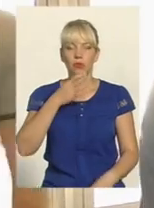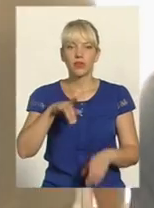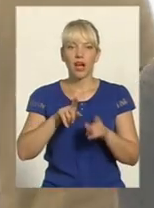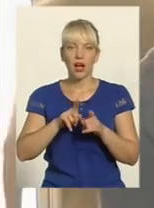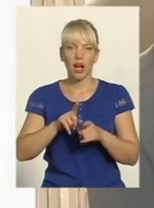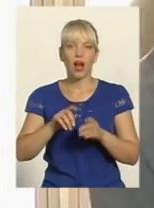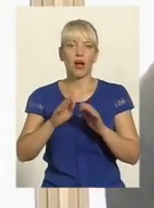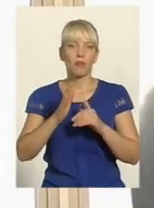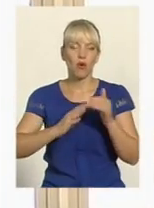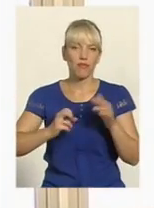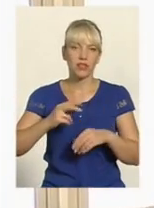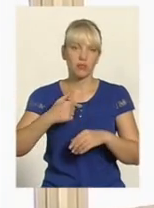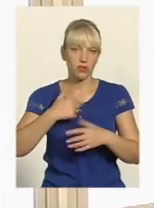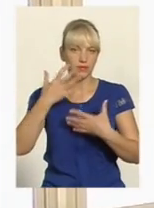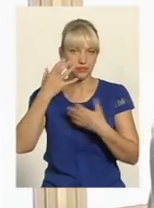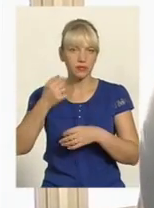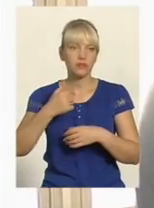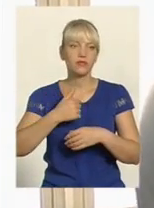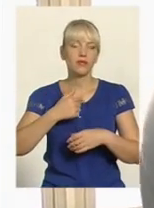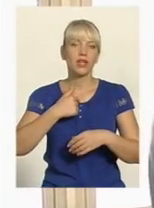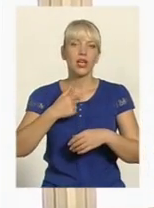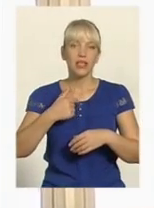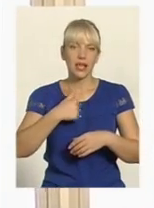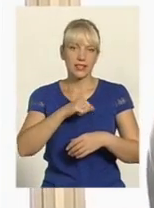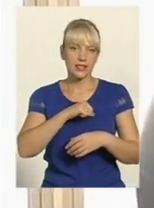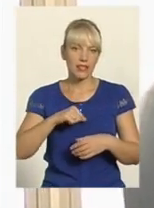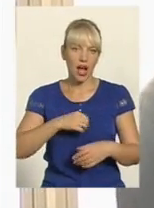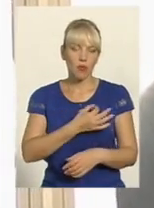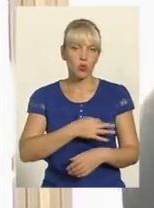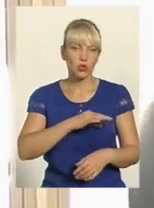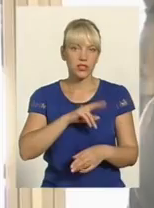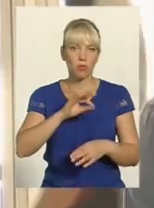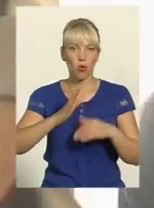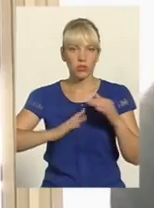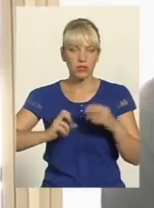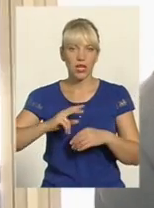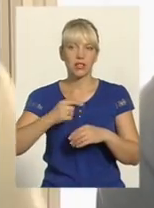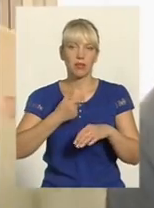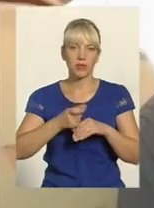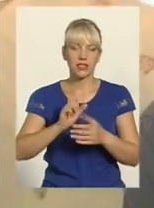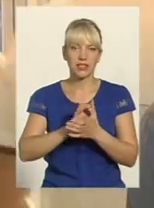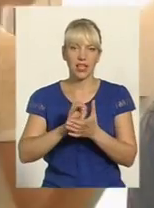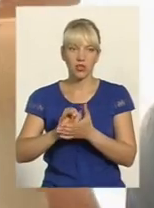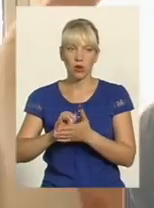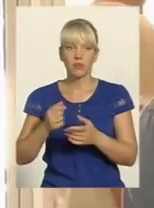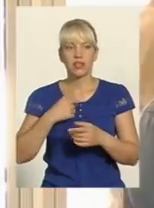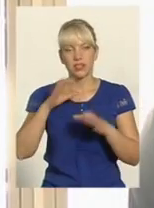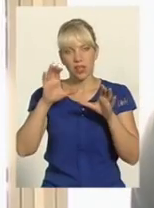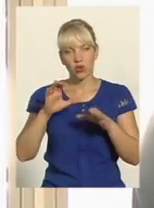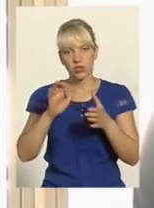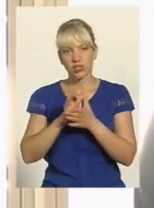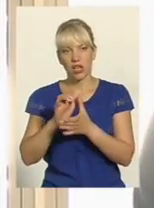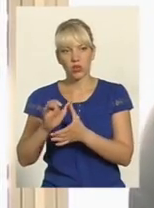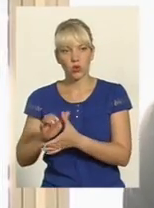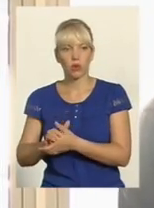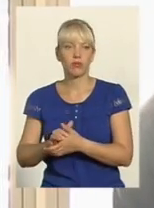така схильність до неї правоохоронні Я сам юрист спеціальності, так що мені це більш знайомо, більш з законами знайомі І так,